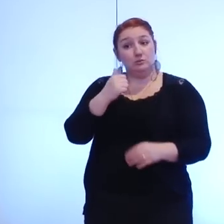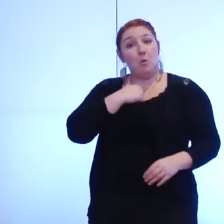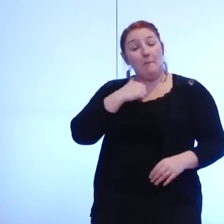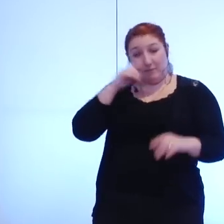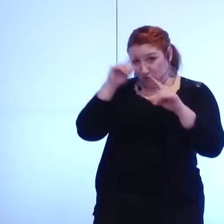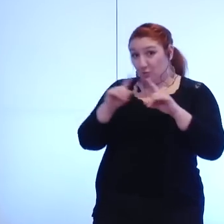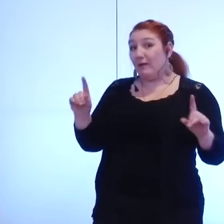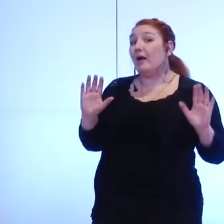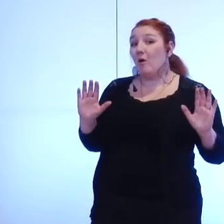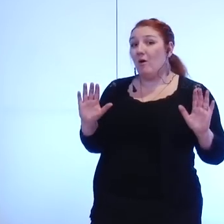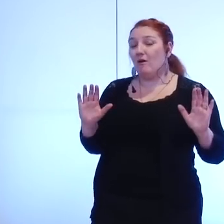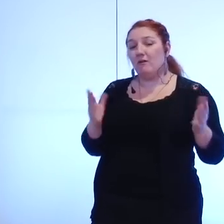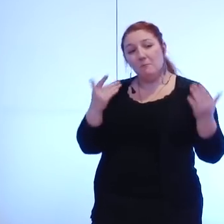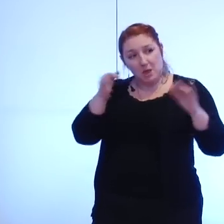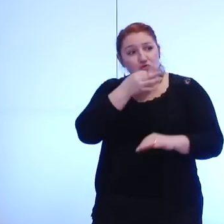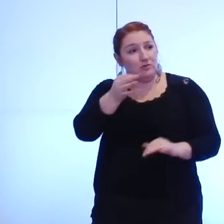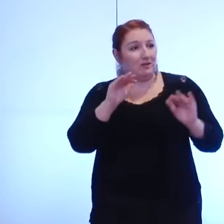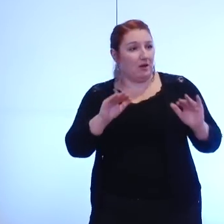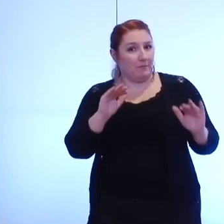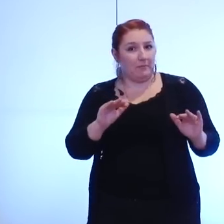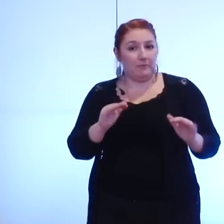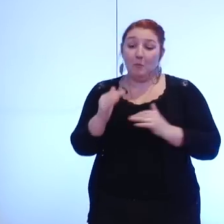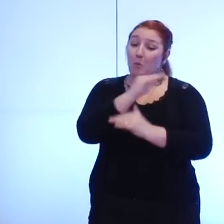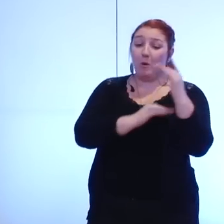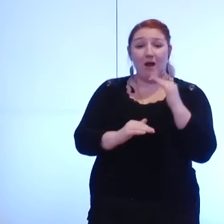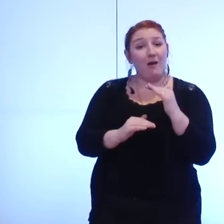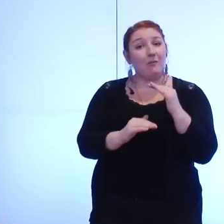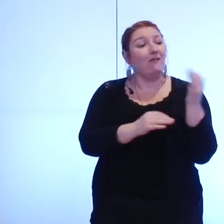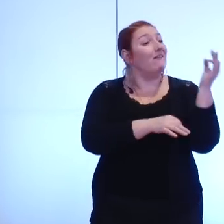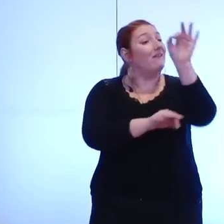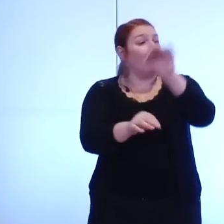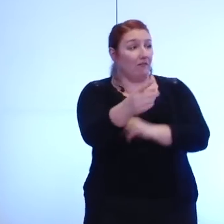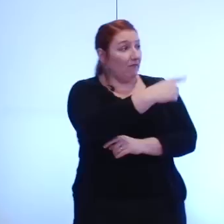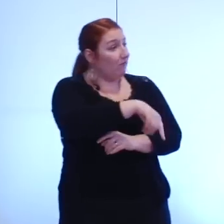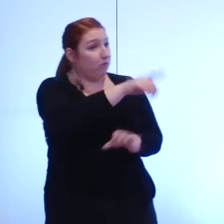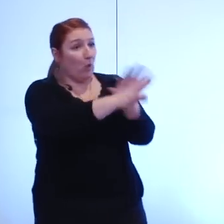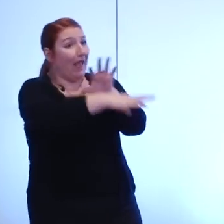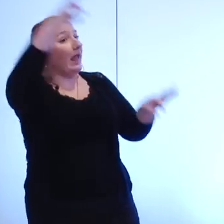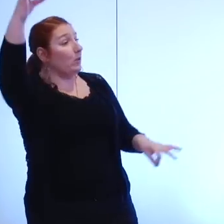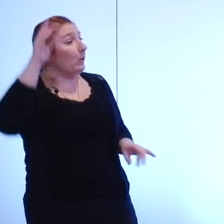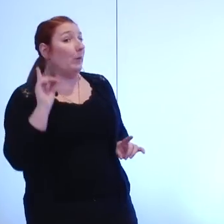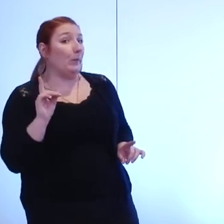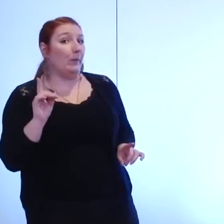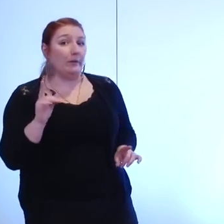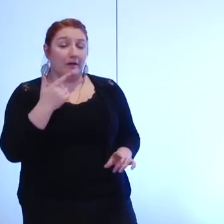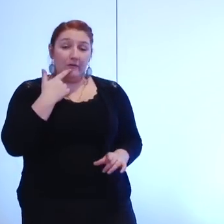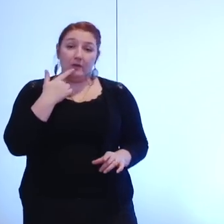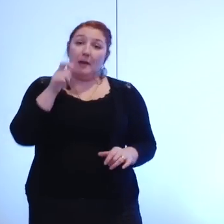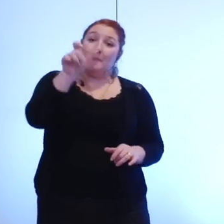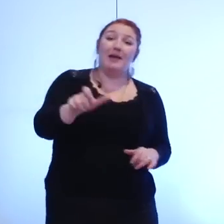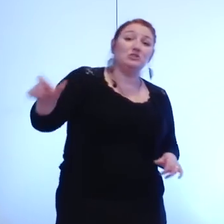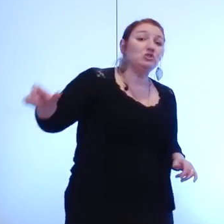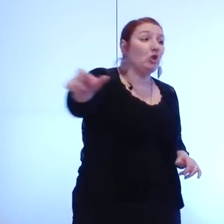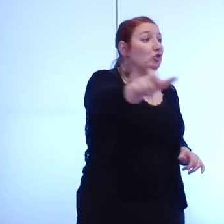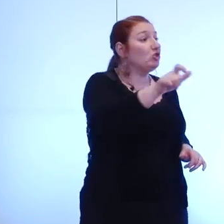d'accord mais que vous avez été élu sur la base de ce programme il faudra donc faire en sorte que ceux qui attendent ces